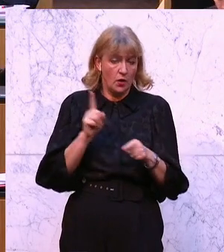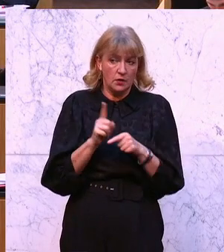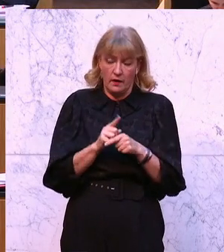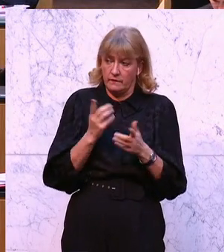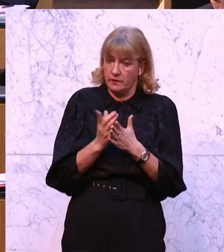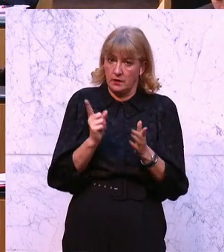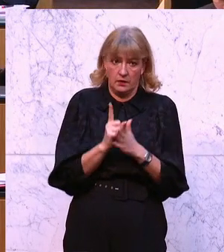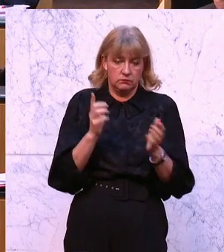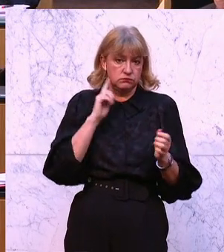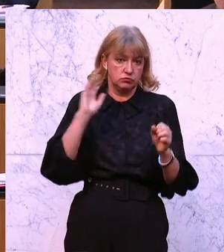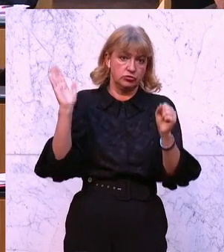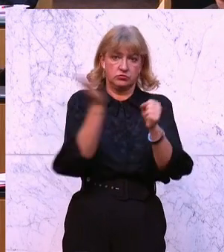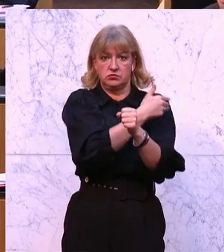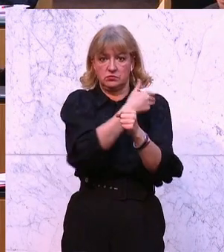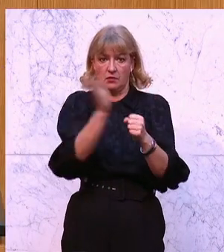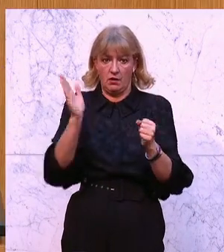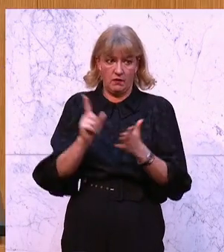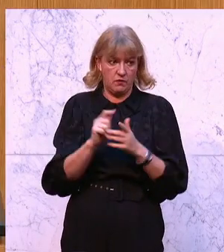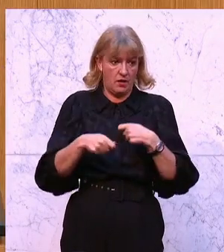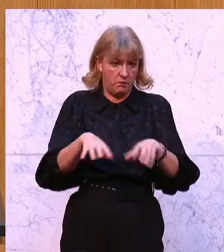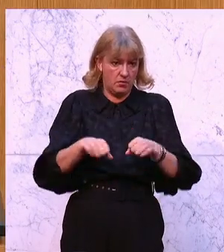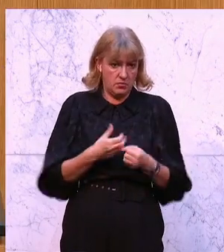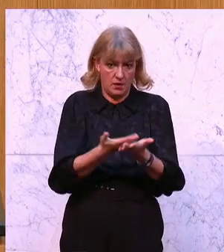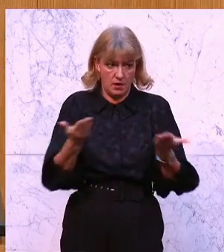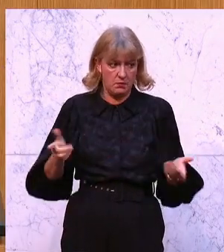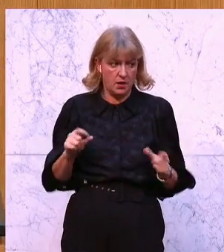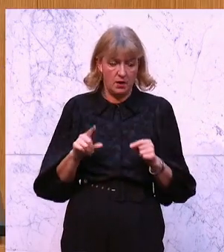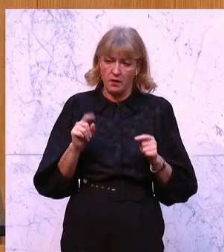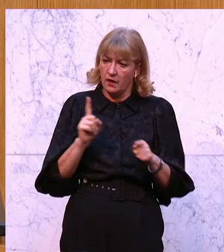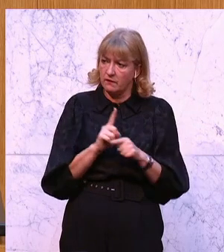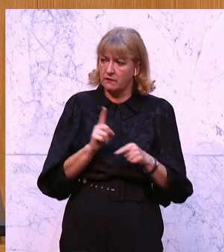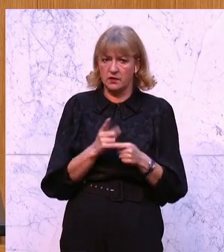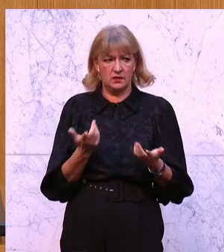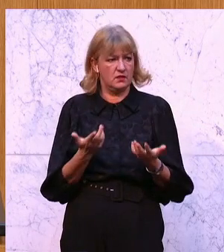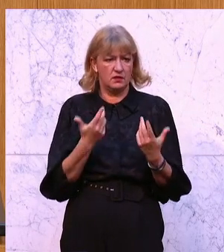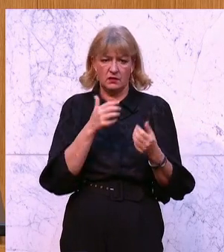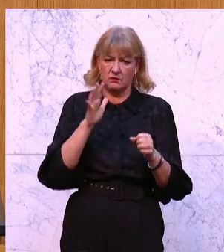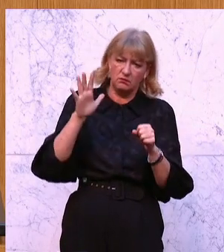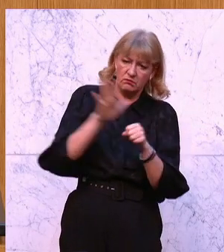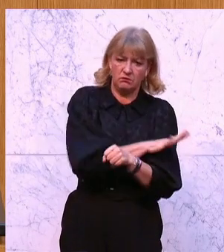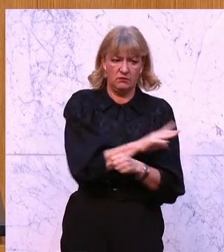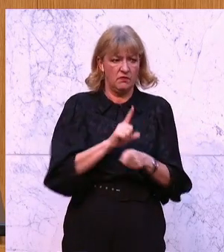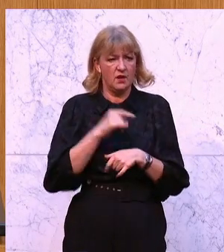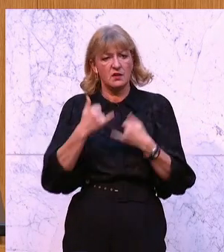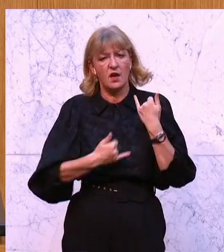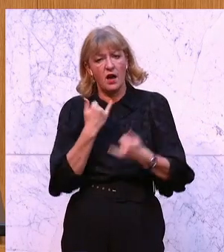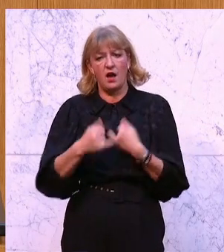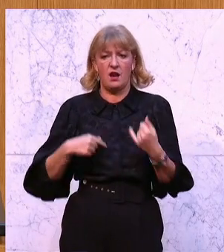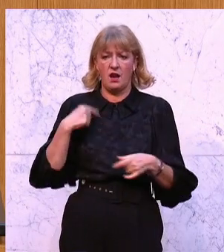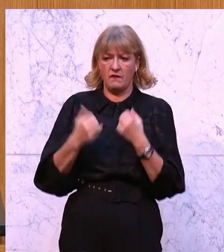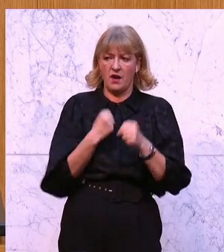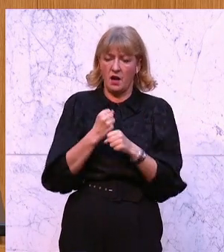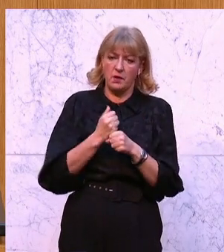Gesicht der Arbeitnehmerinnen und Arbeitnehmer. Es ist in Wirklichkeit eine Dermütigung für die Menschen, die lange Jahre gearbeitet haben.